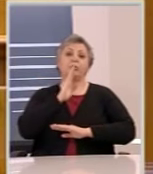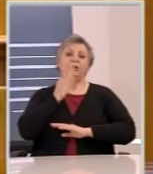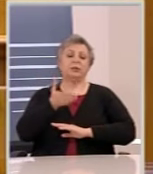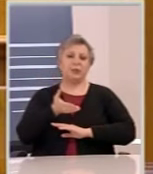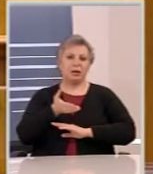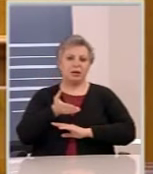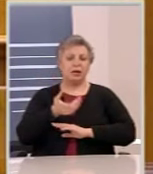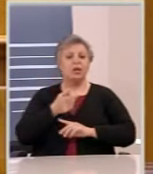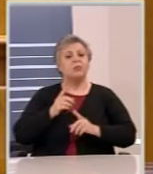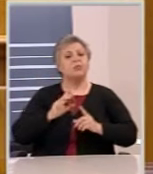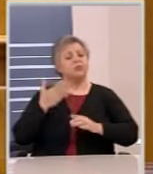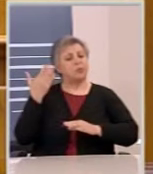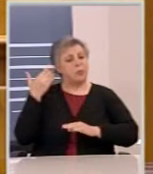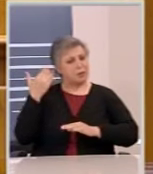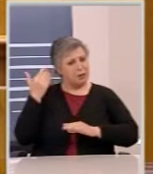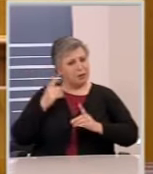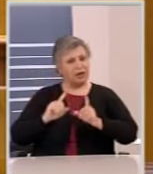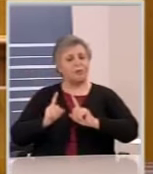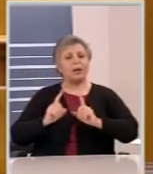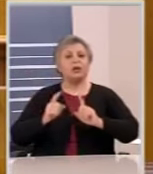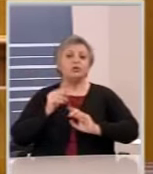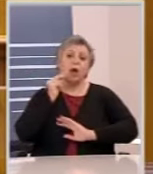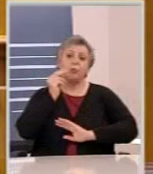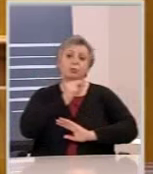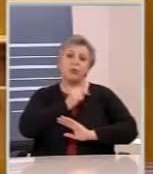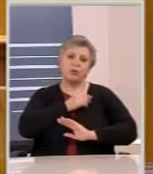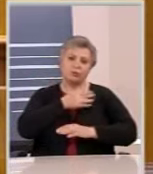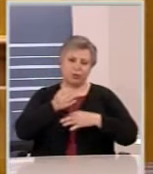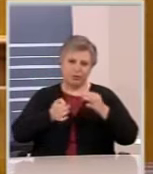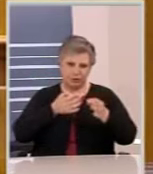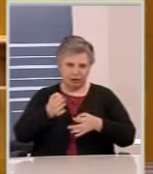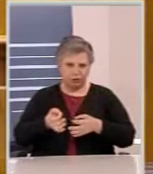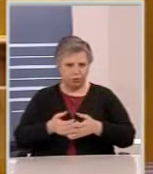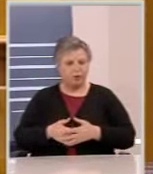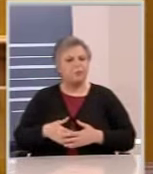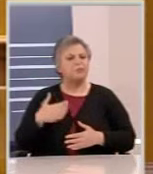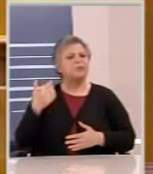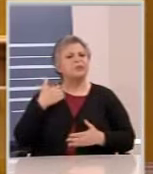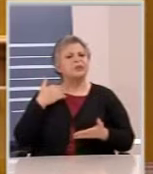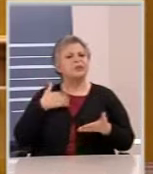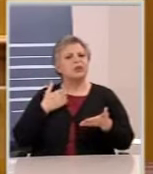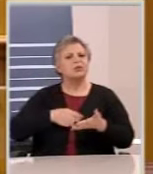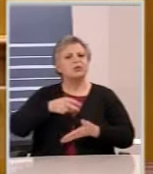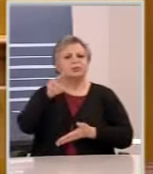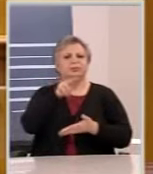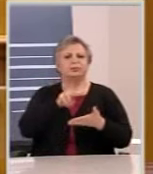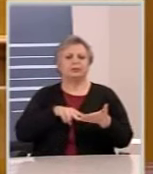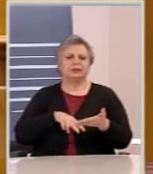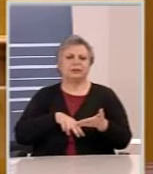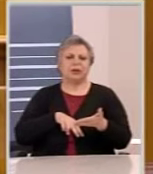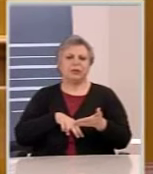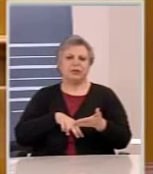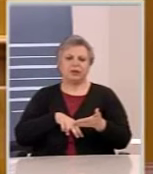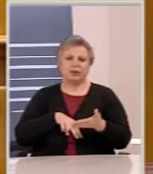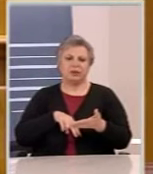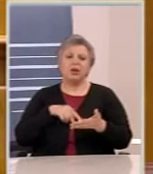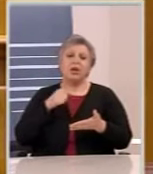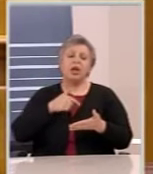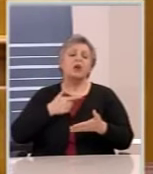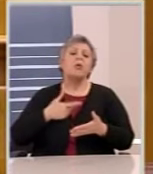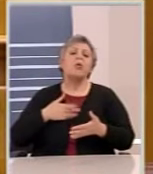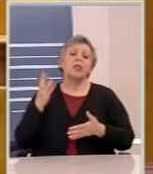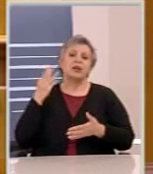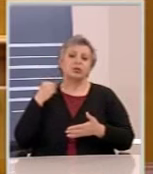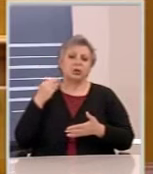ακούσω. Οπότε έχω την εικόνα πόσα διάβασα από τα μέσα ενημέρωσης, διότι δεν τον άκουσα